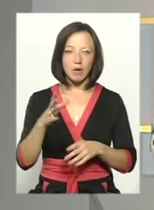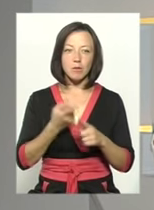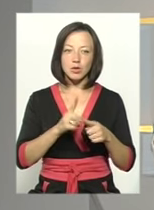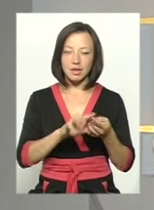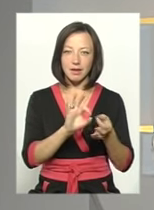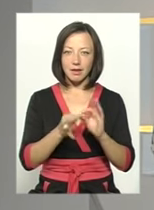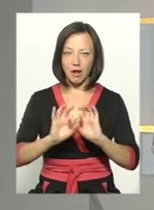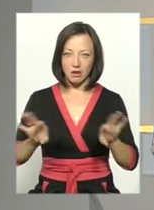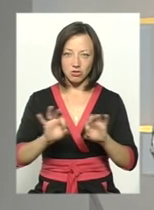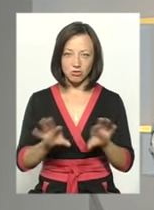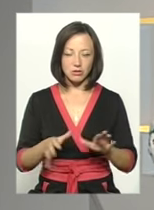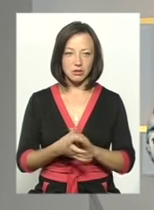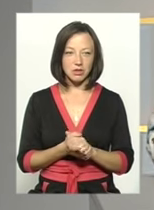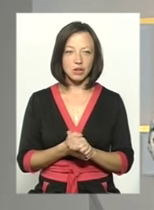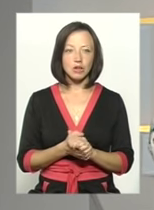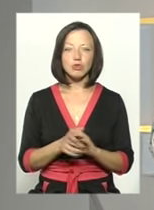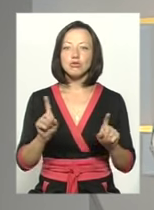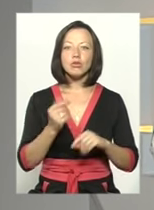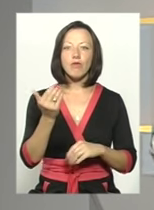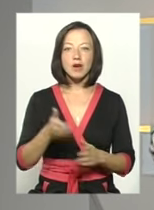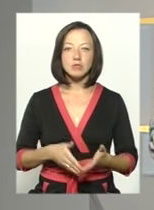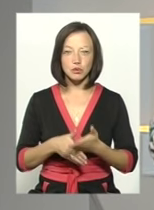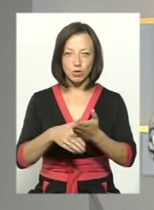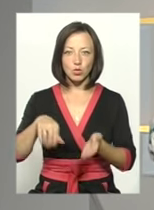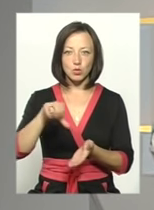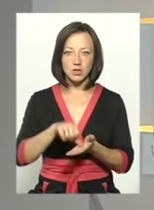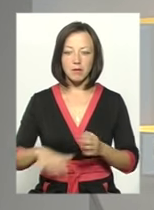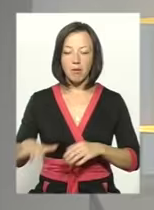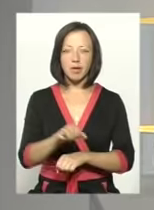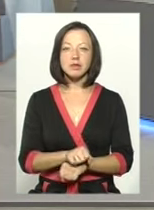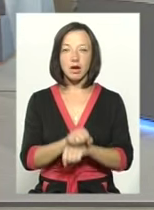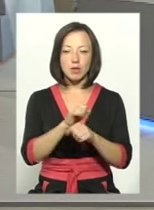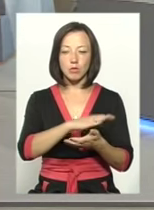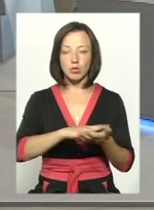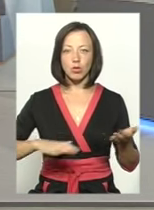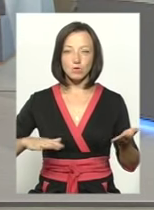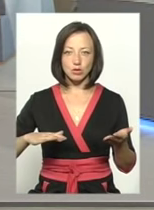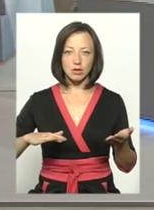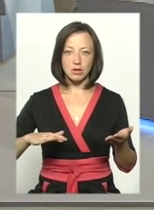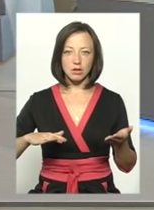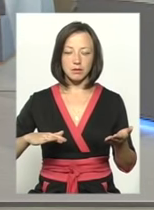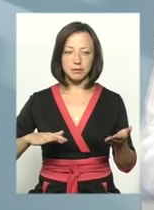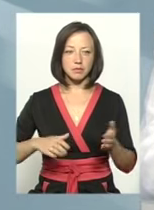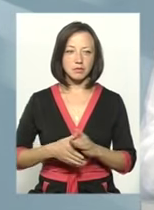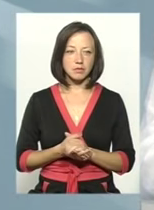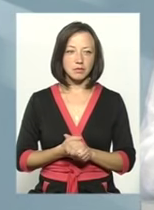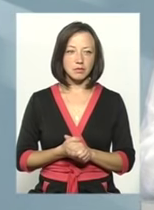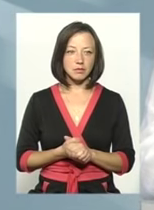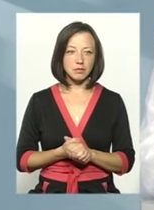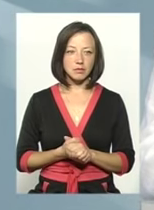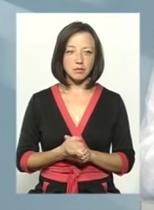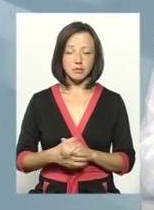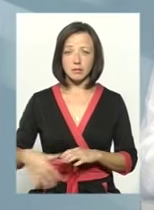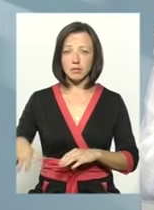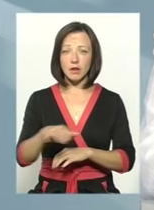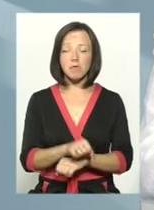ласка, детальніше. От що вас підштовхнуло до участі і в Майдані, і впродовжені потім? Ну, Майдан